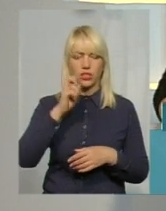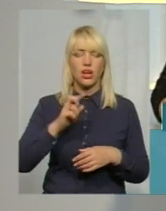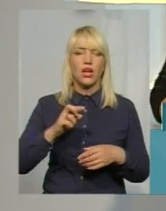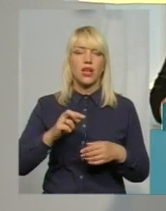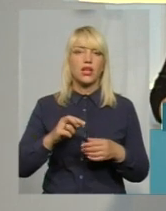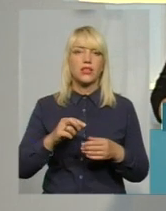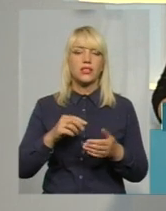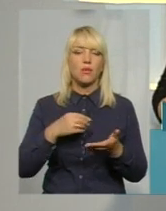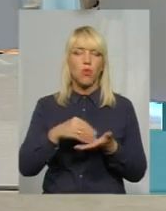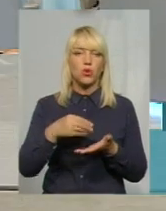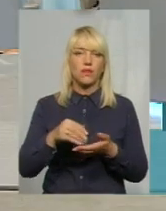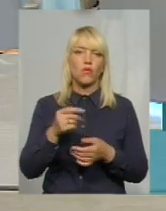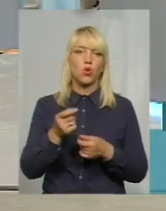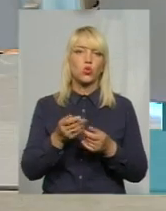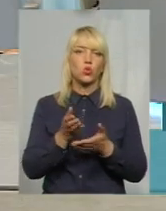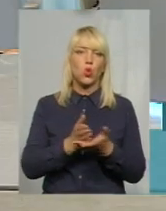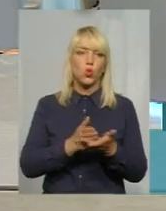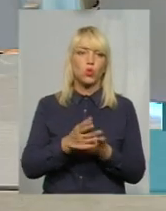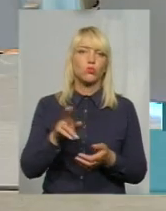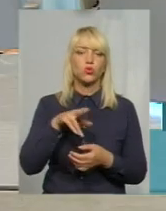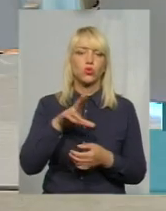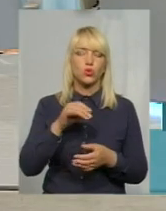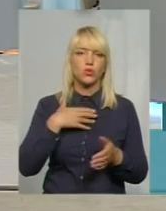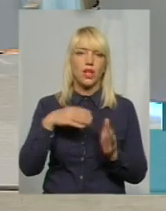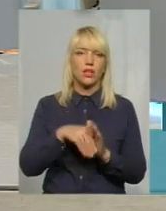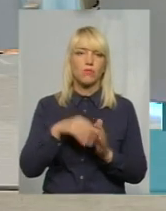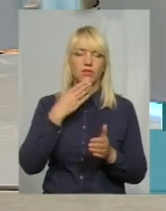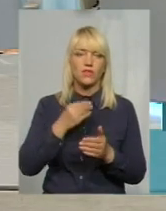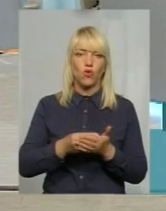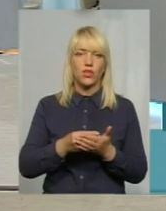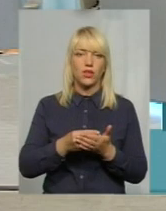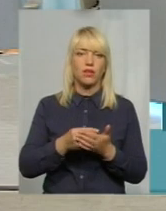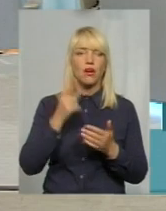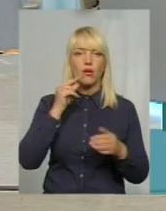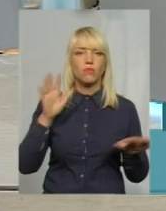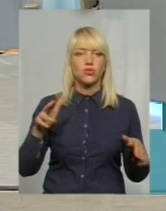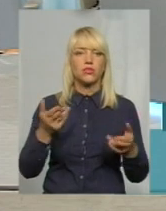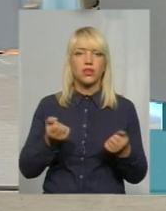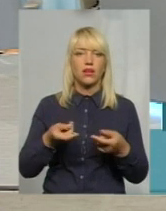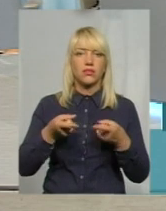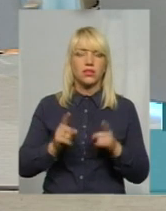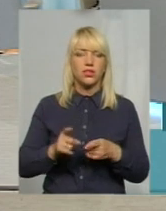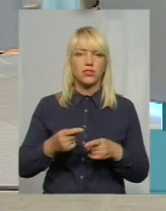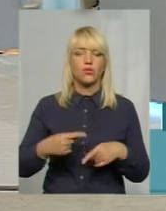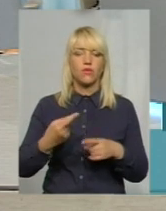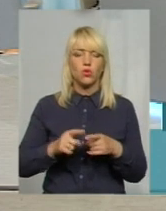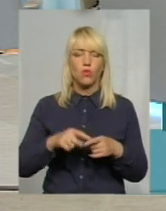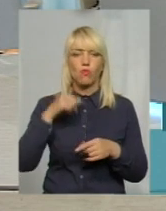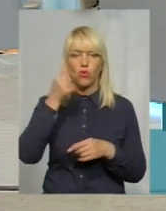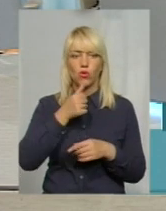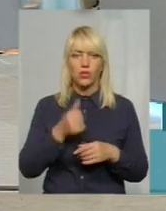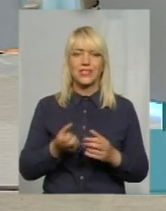своїми проблемами стосовно загибелі бджіл? Так, дійсно. В цьому році кількість таких випадків